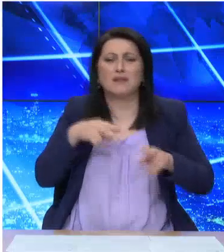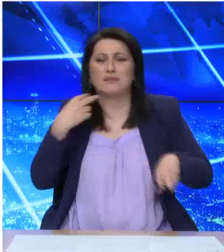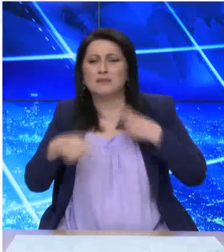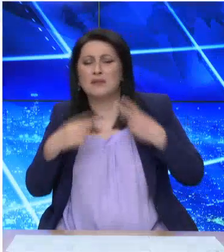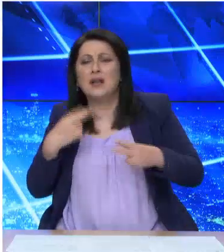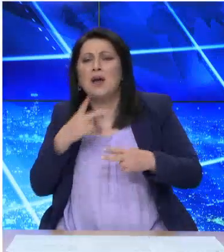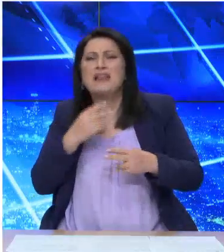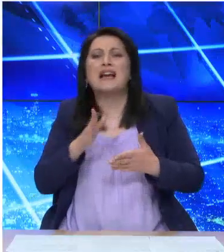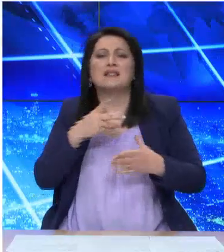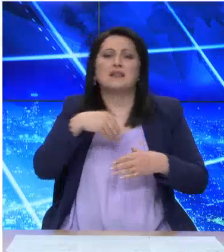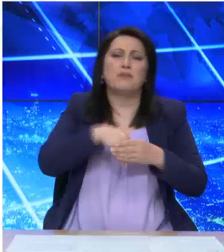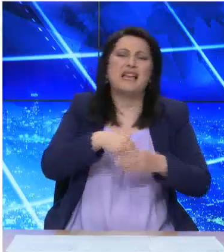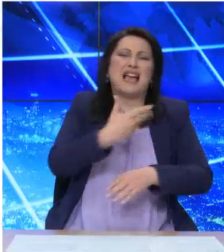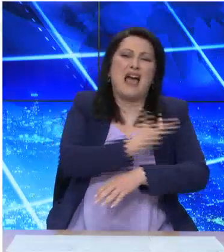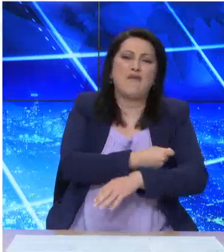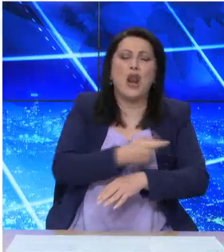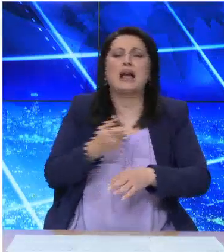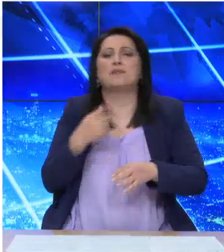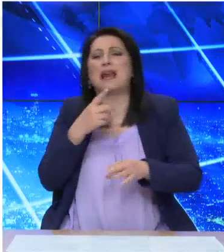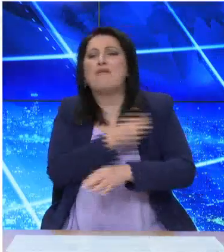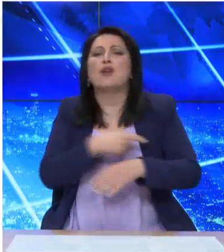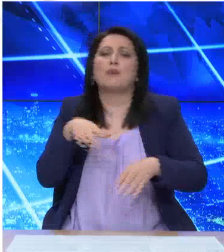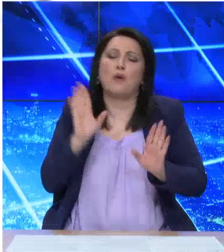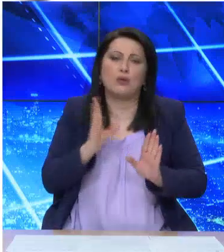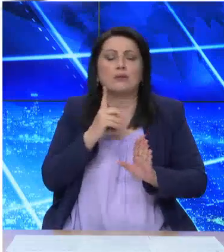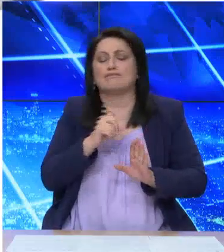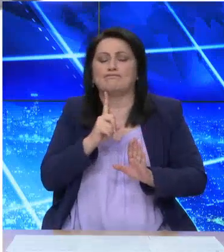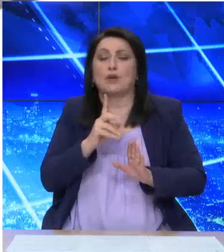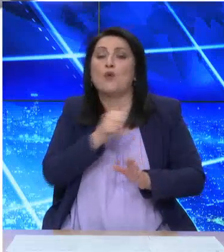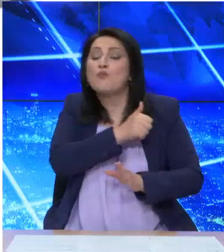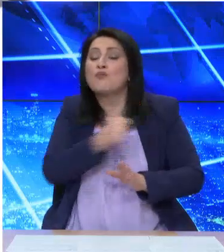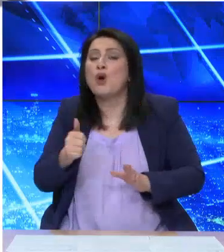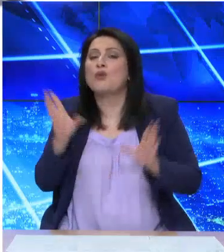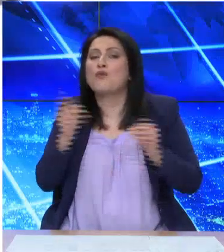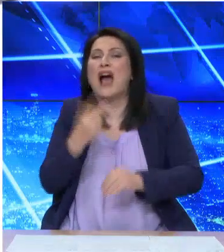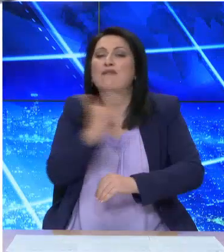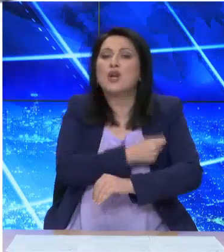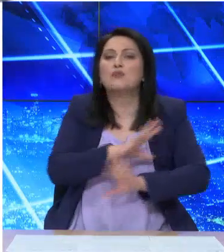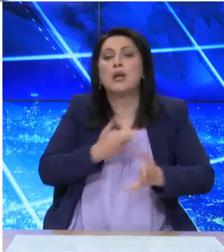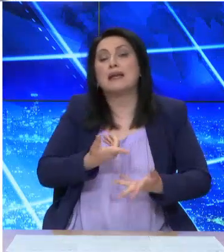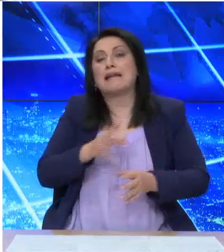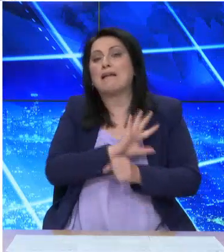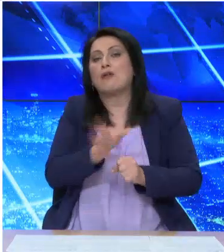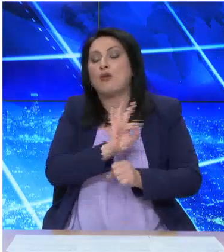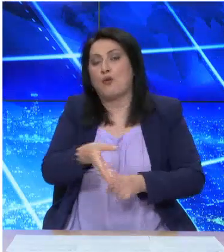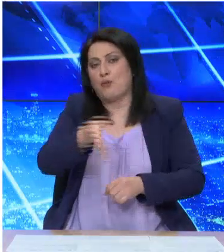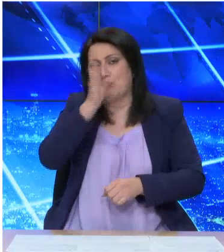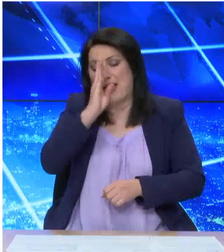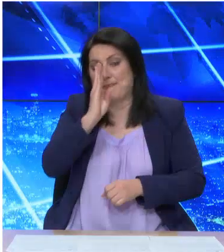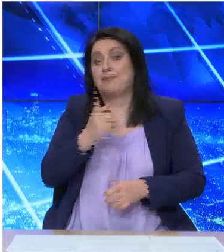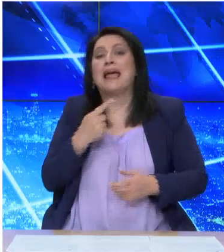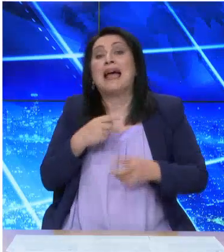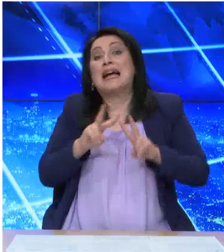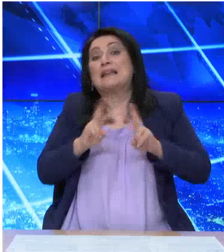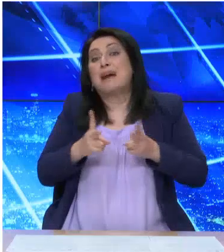αμυγής, δηλαδή μόνο για άτομα που έχουν εμβολιαστεί καθώς και για άτομα που έχουν νοσήσει. Επειδή ωστόσο τα καταστήματα θα πρέπει να